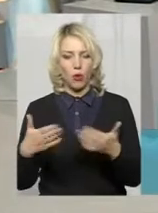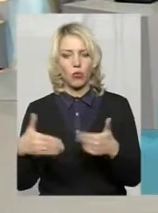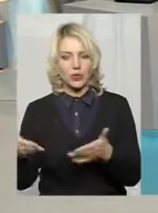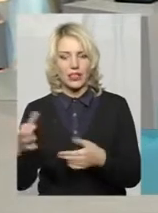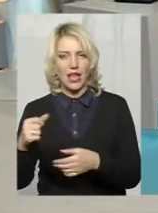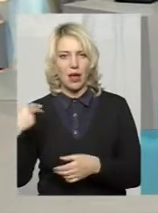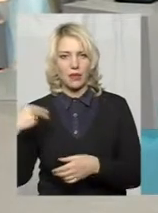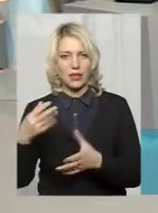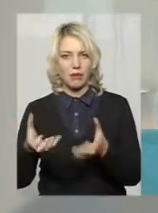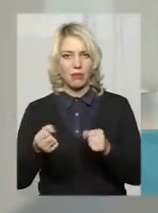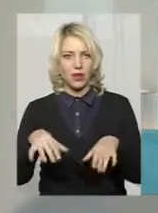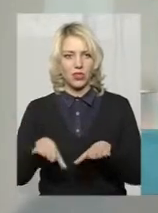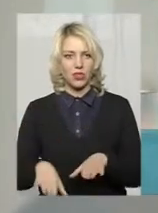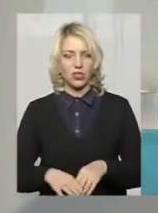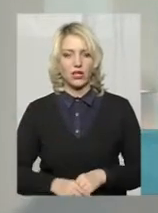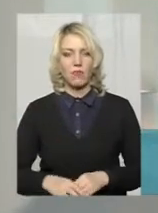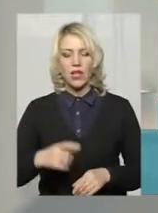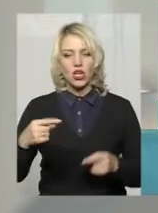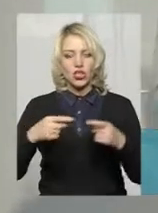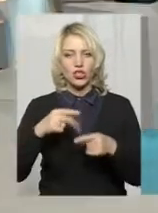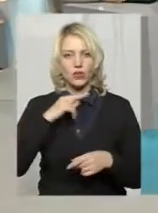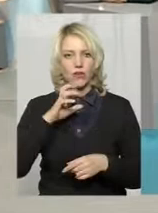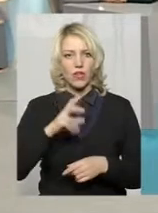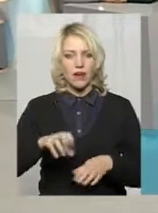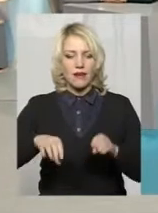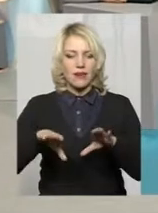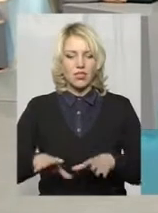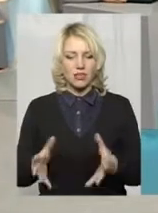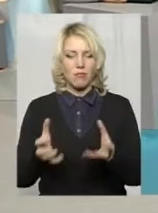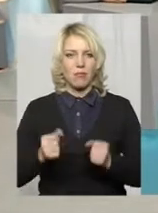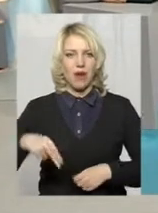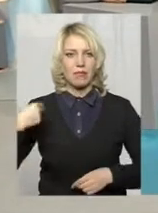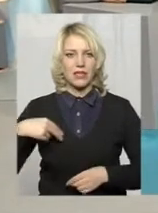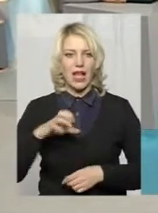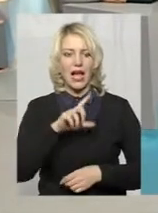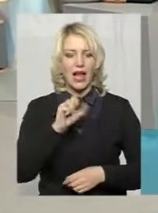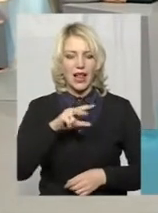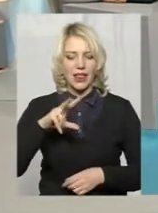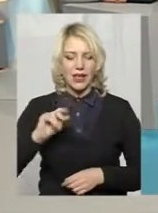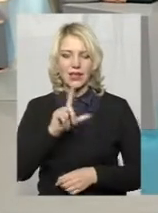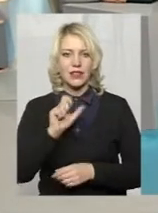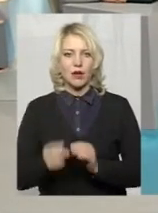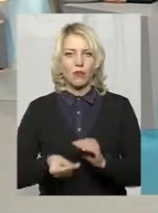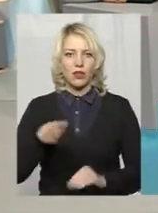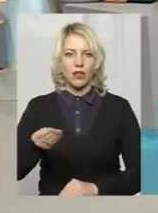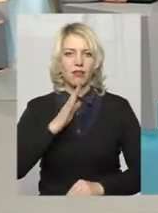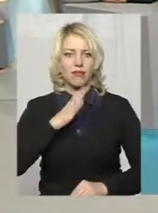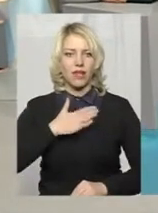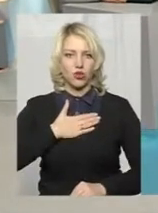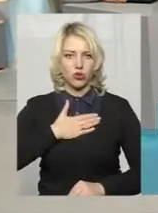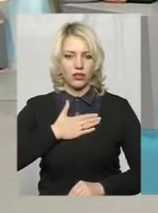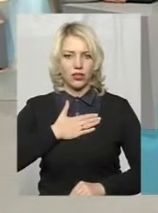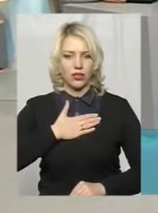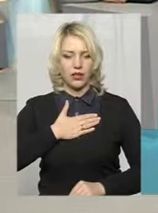Вікторий Анатолій, чітко зауважив, що рішення приймає президент, але за поданням нашої адміністрації, тобто